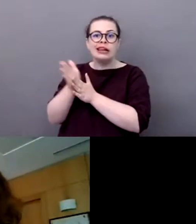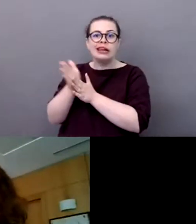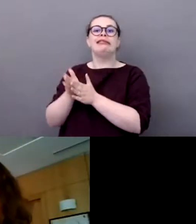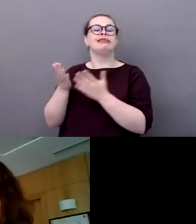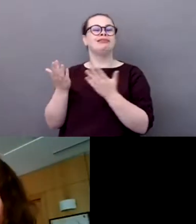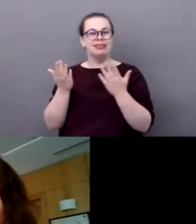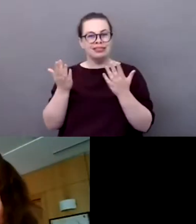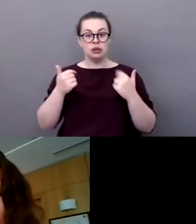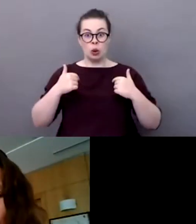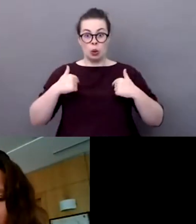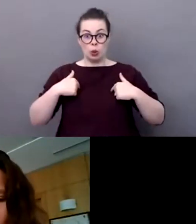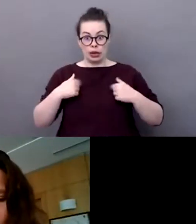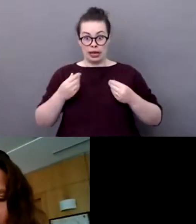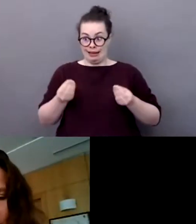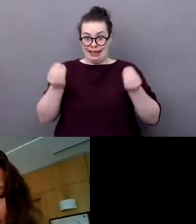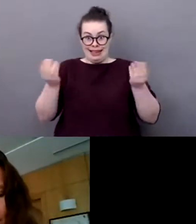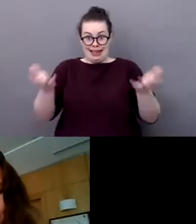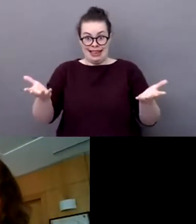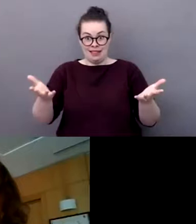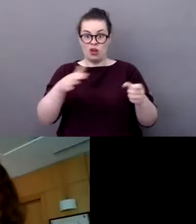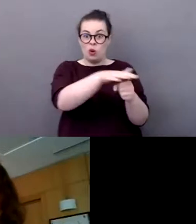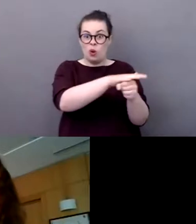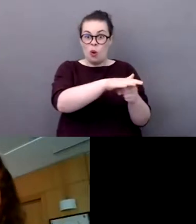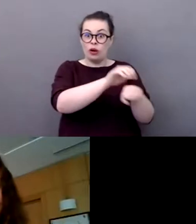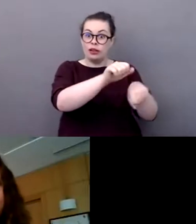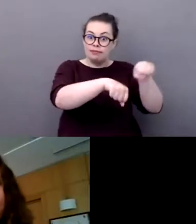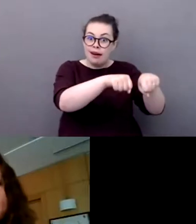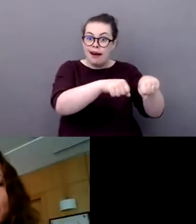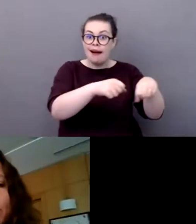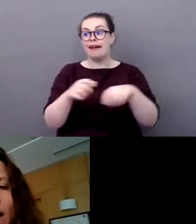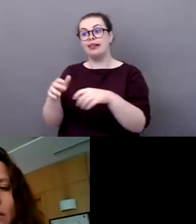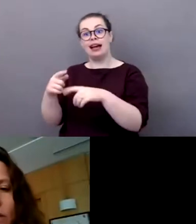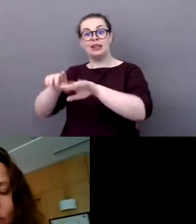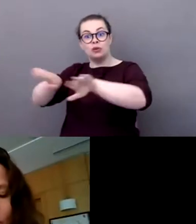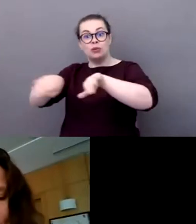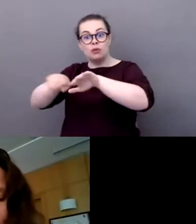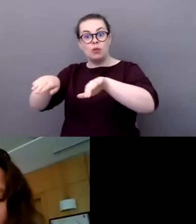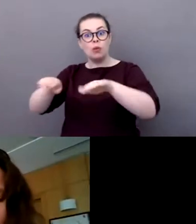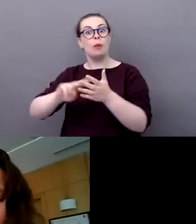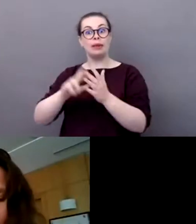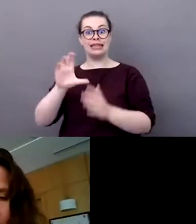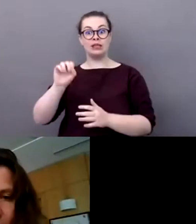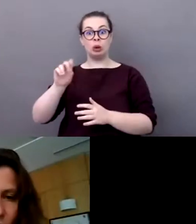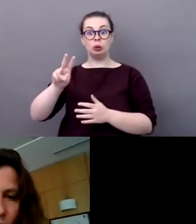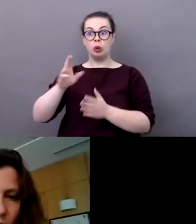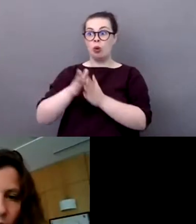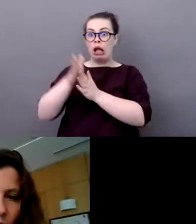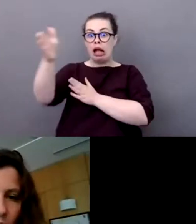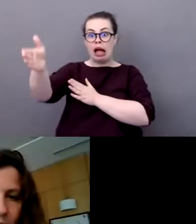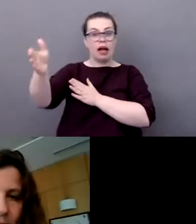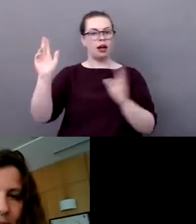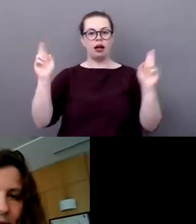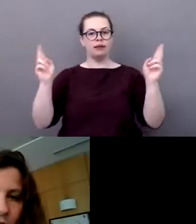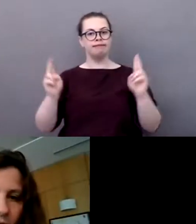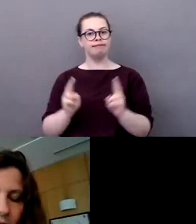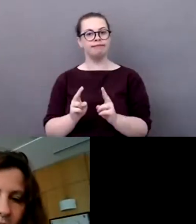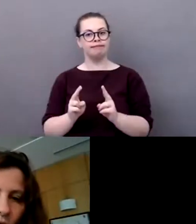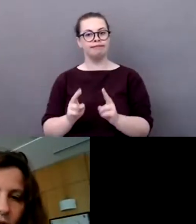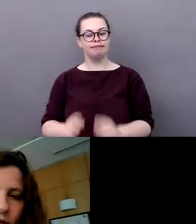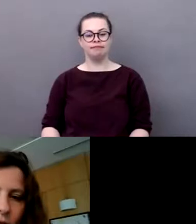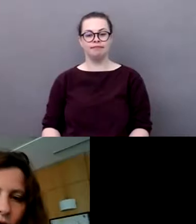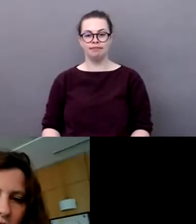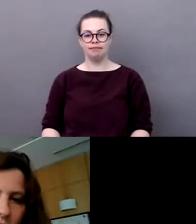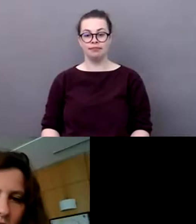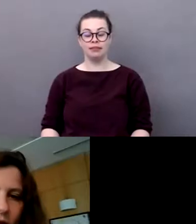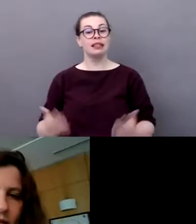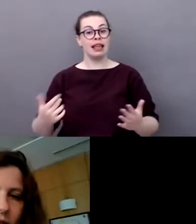charte des 15 engagements éco-responsables. C'est un référentiel opérationnel que nous avons signé avec des organisateurs